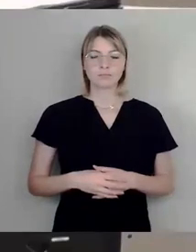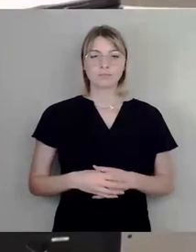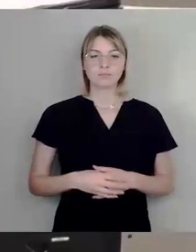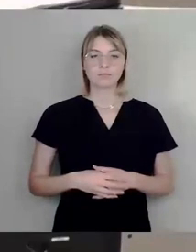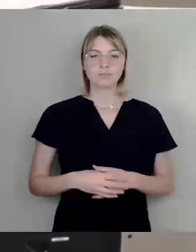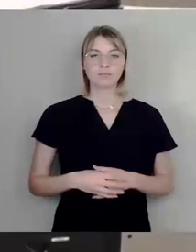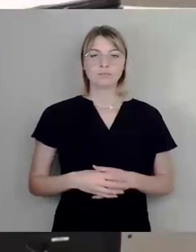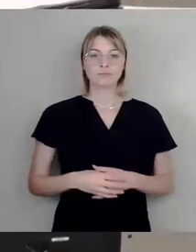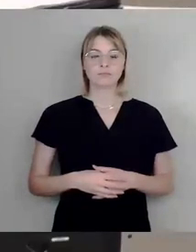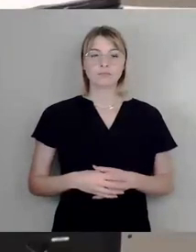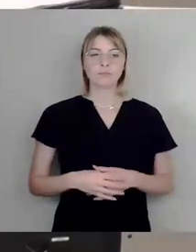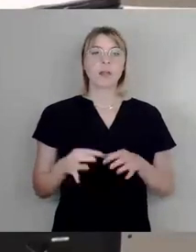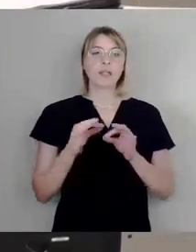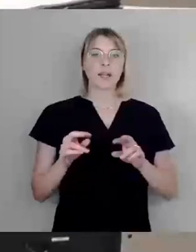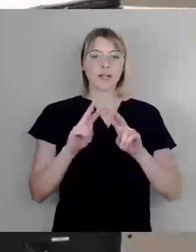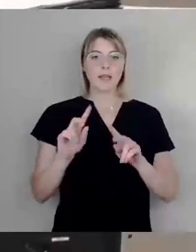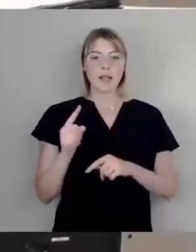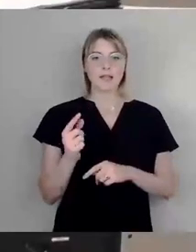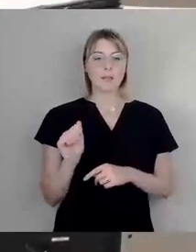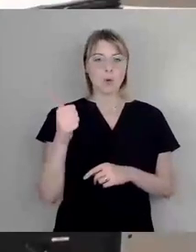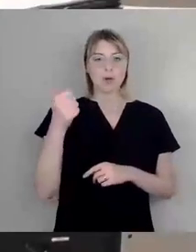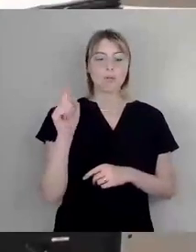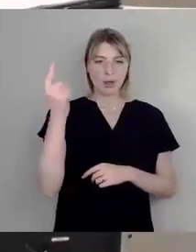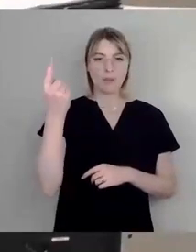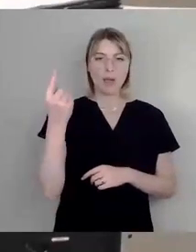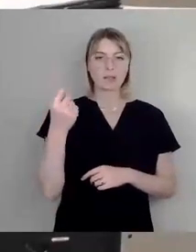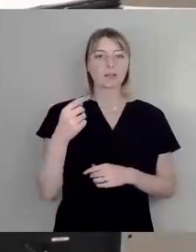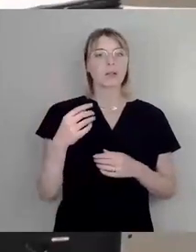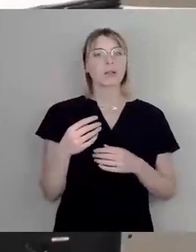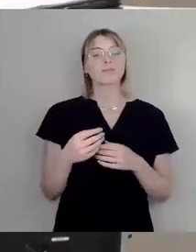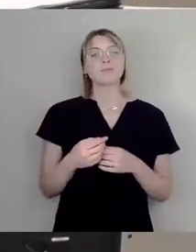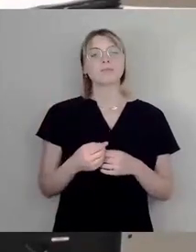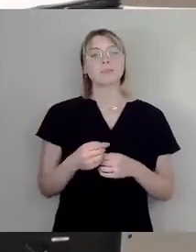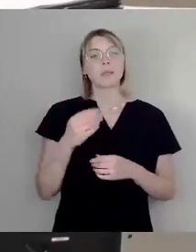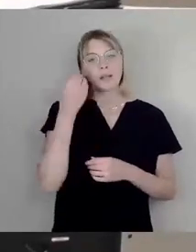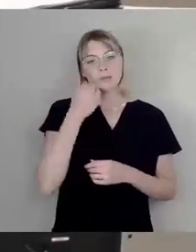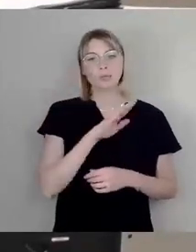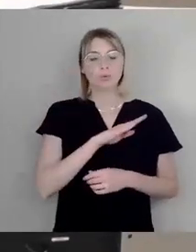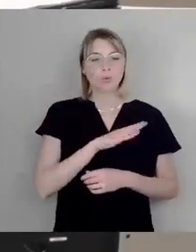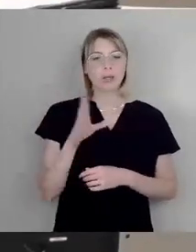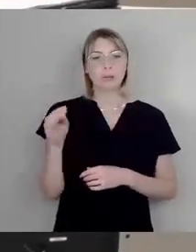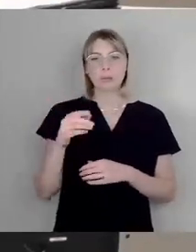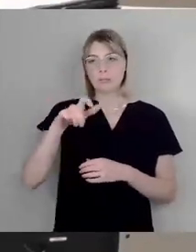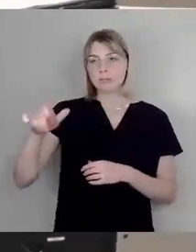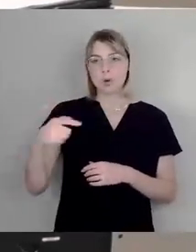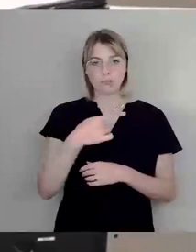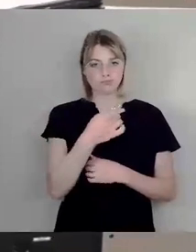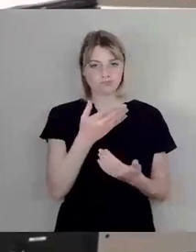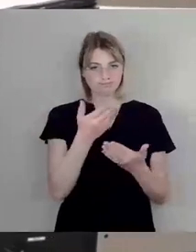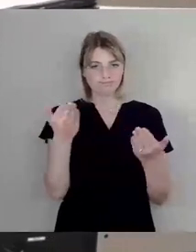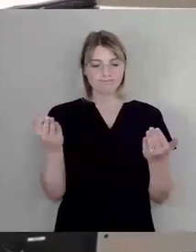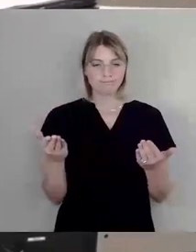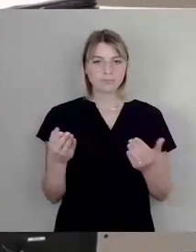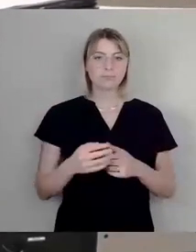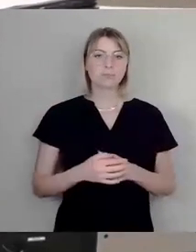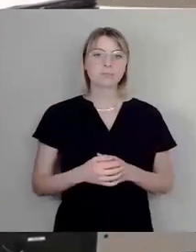Ja, sehr geehrter Herr erster Bürgermeister, verehrte Kolleginnen und Kollegen, liebe Mitbürgerinnen und Mitbürger, eigentlich sollte an dieser Stelle